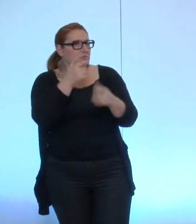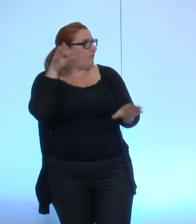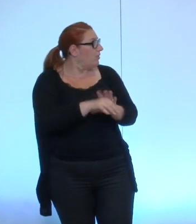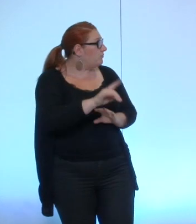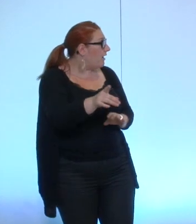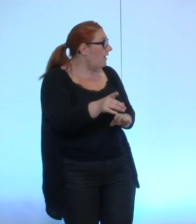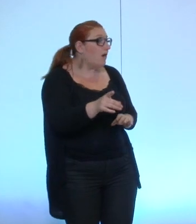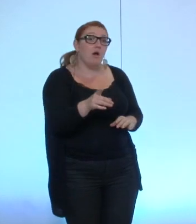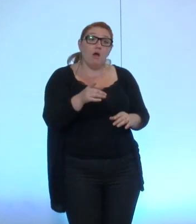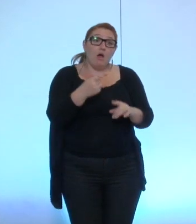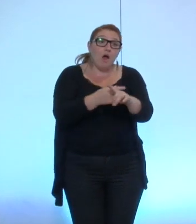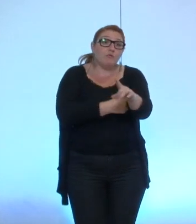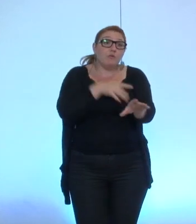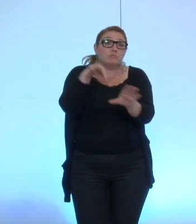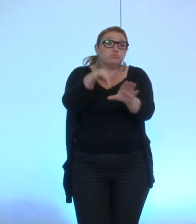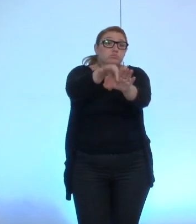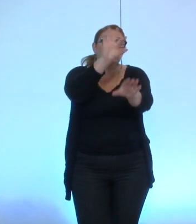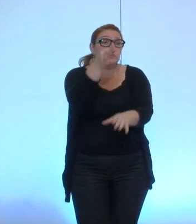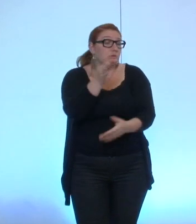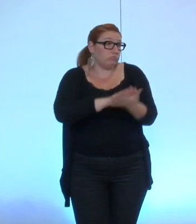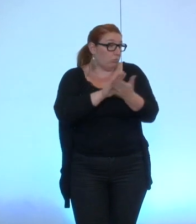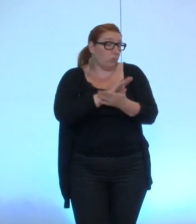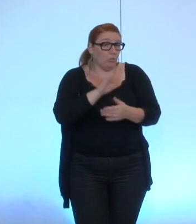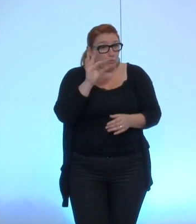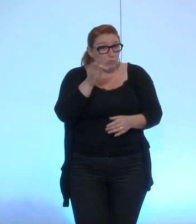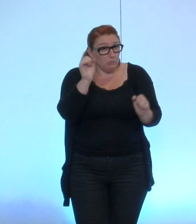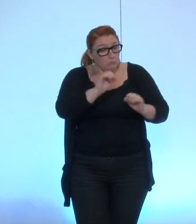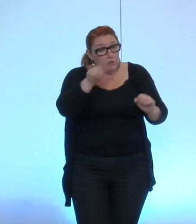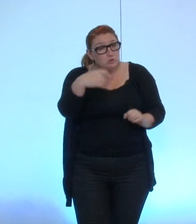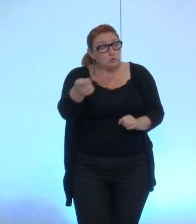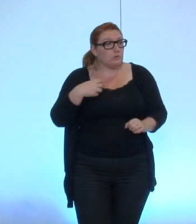ah pardon au fur et mesure effectivement je vous en prie je vous en prie